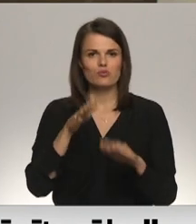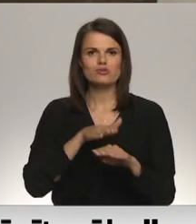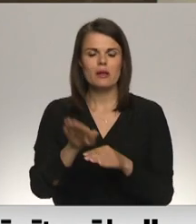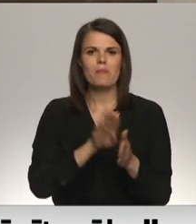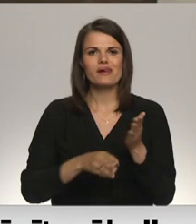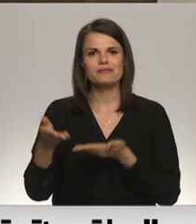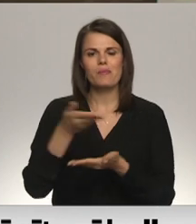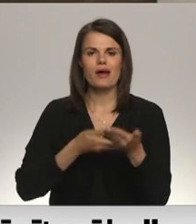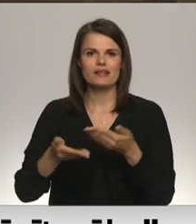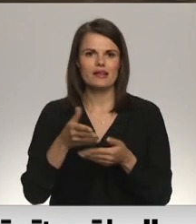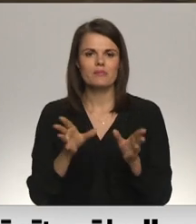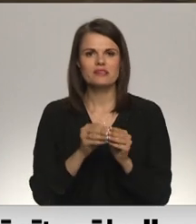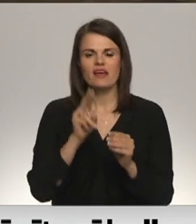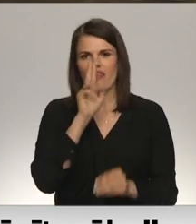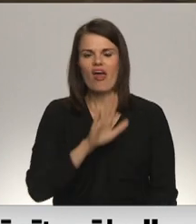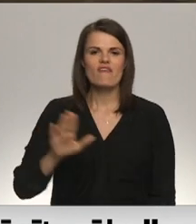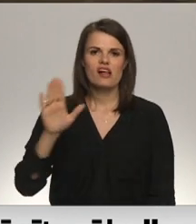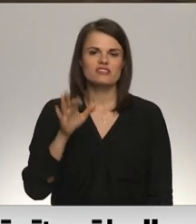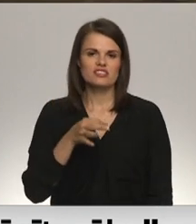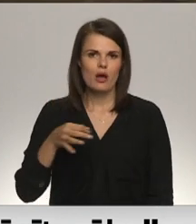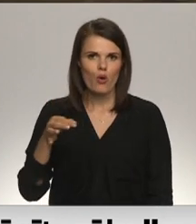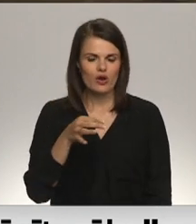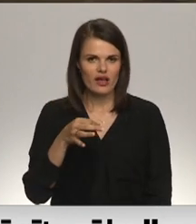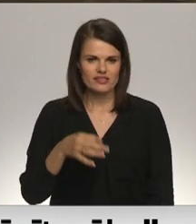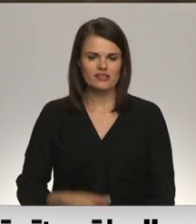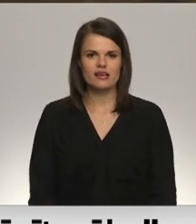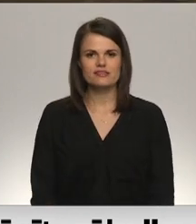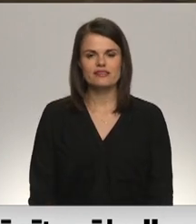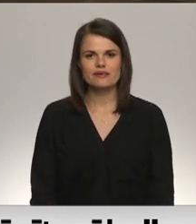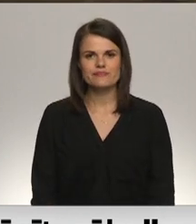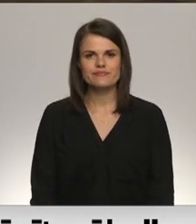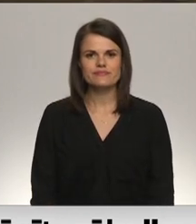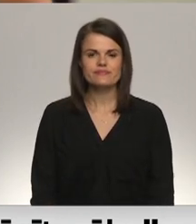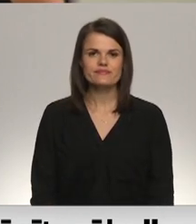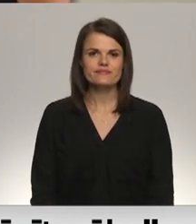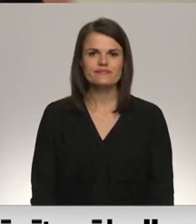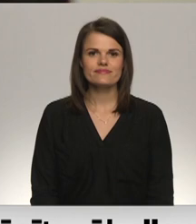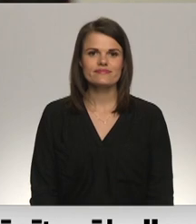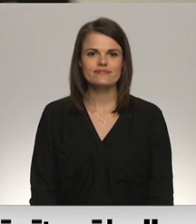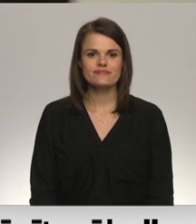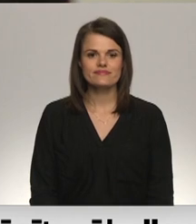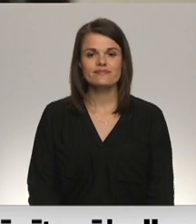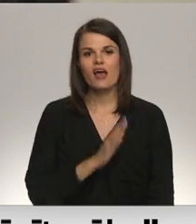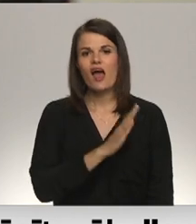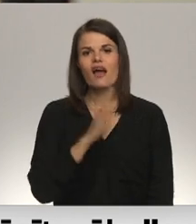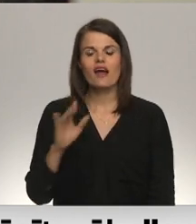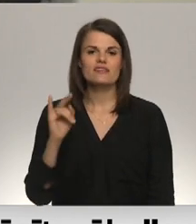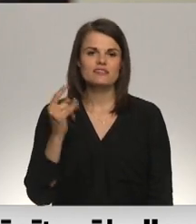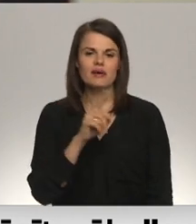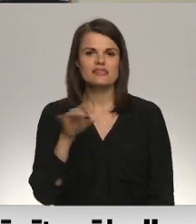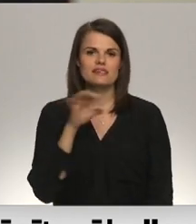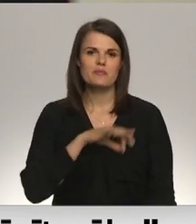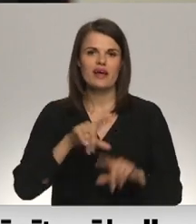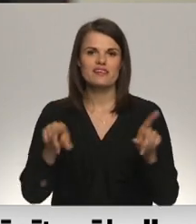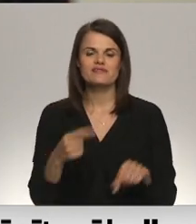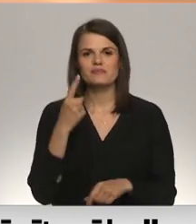partnerības ar nevalstisko sektoru. Stāstumā dara Līcīte. Katrs bērns ir pelnījis